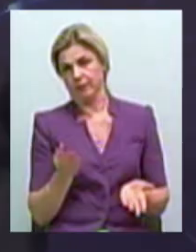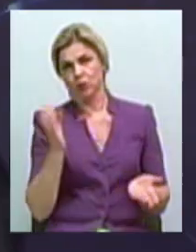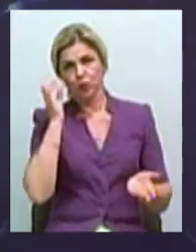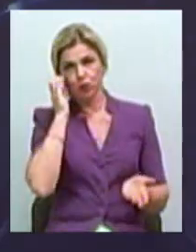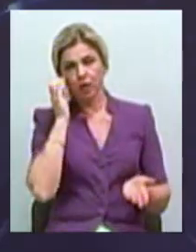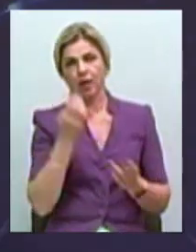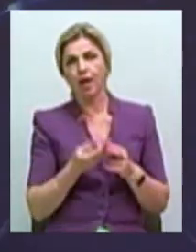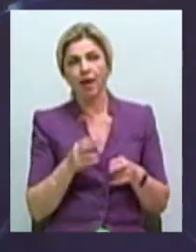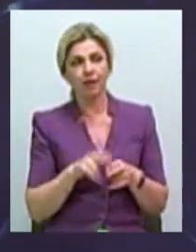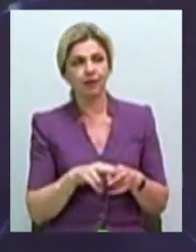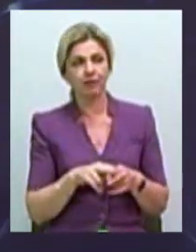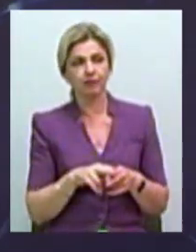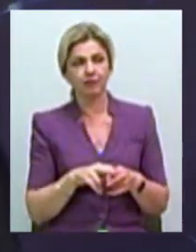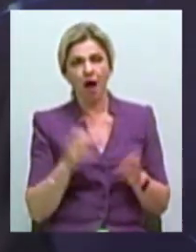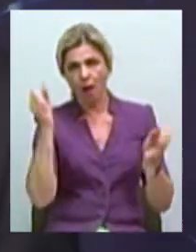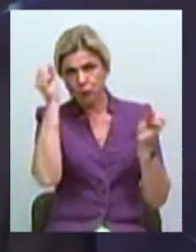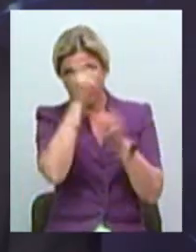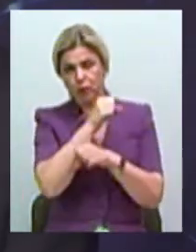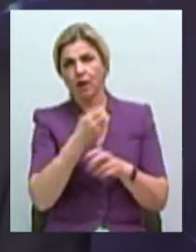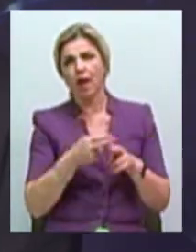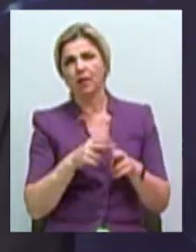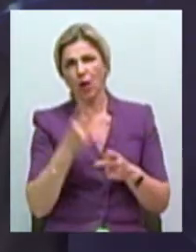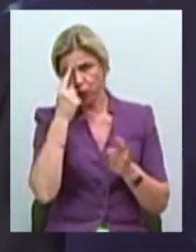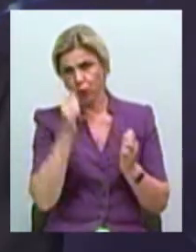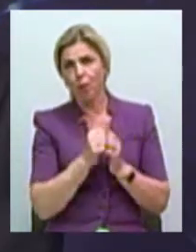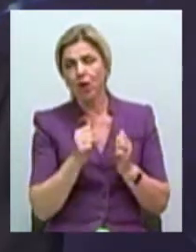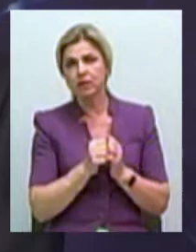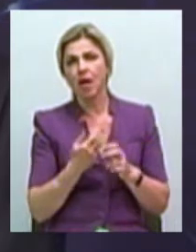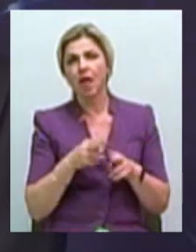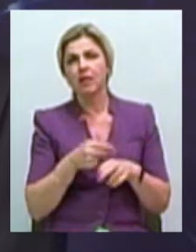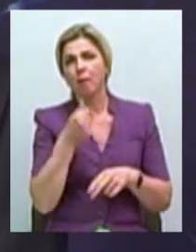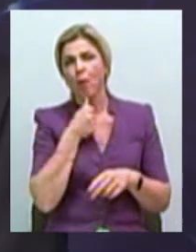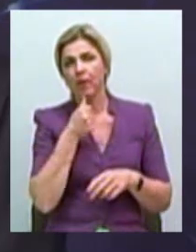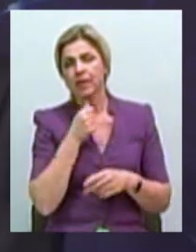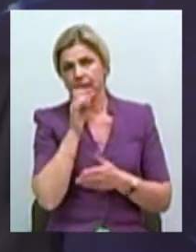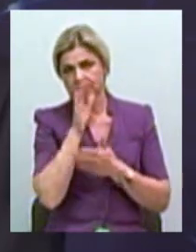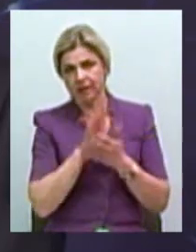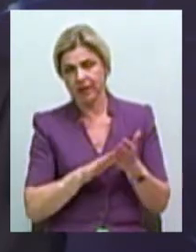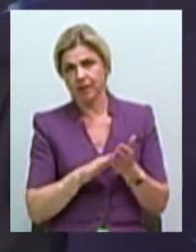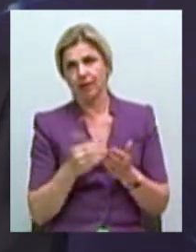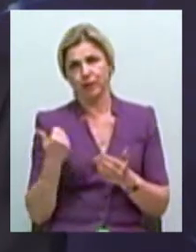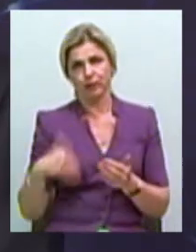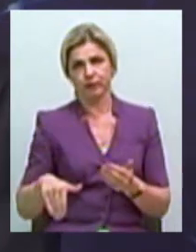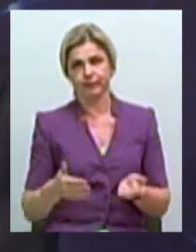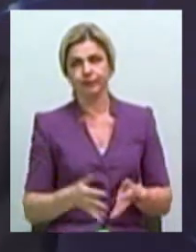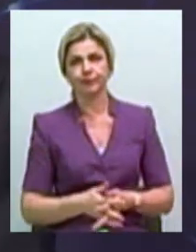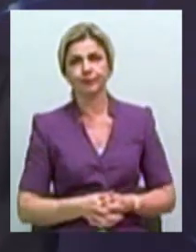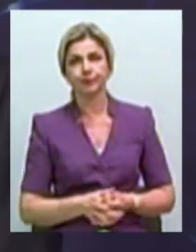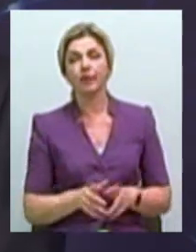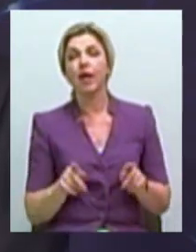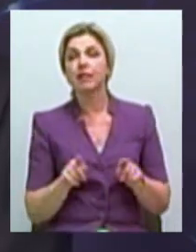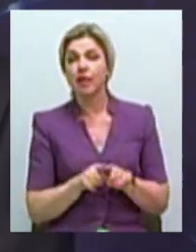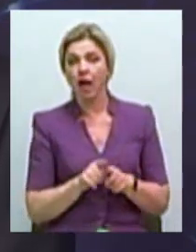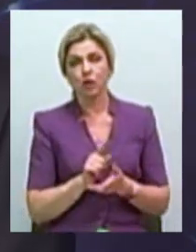це абсурд, це глупість, це попытка, знаєте, як, извините, відмазатися. Я думаю, що так